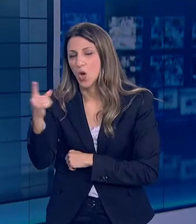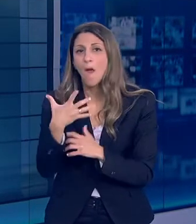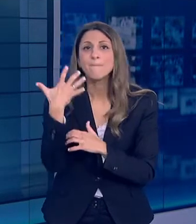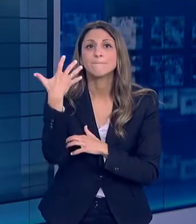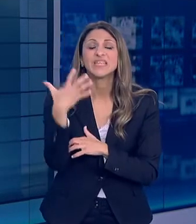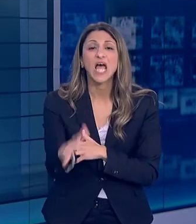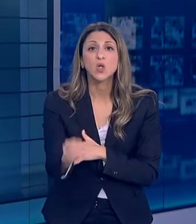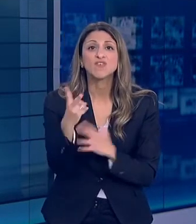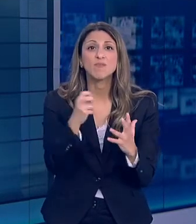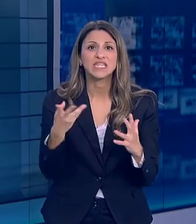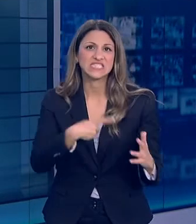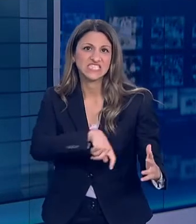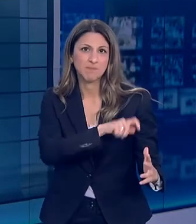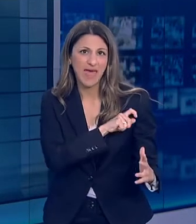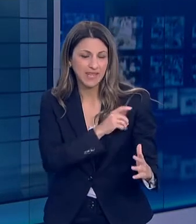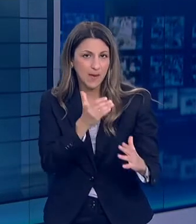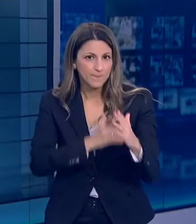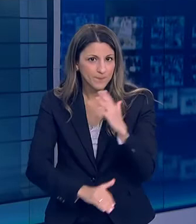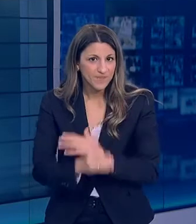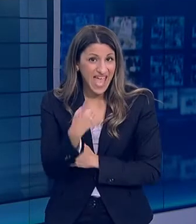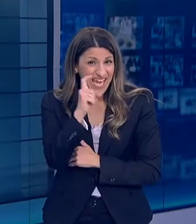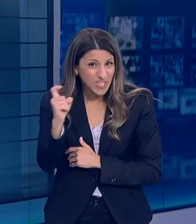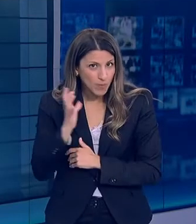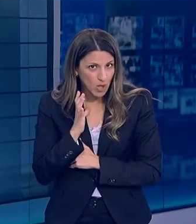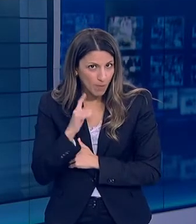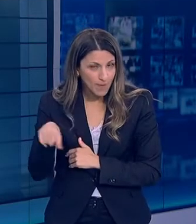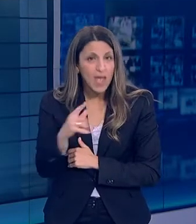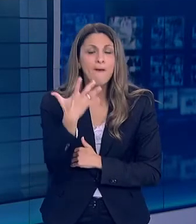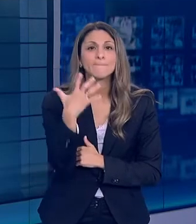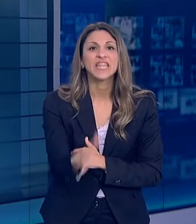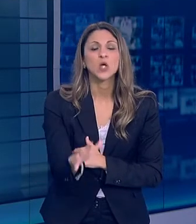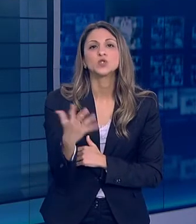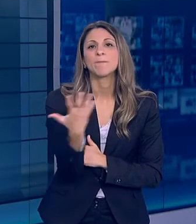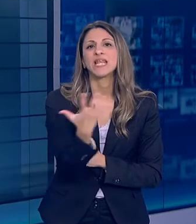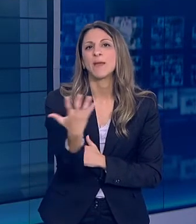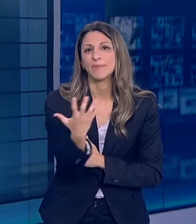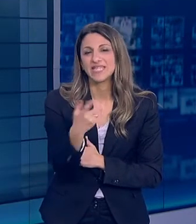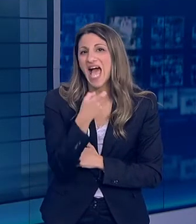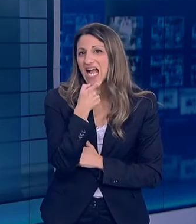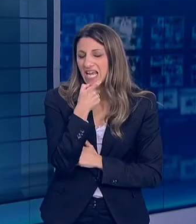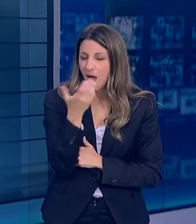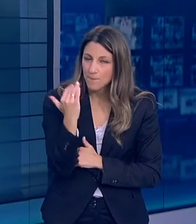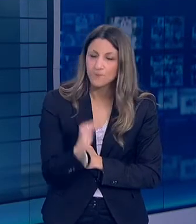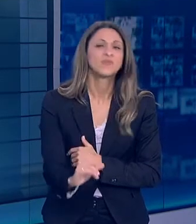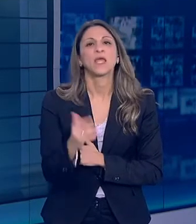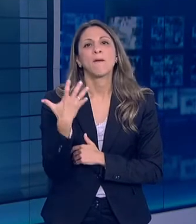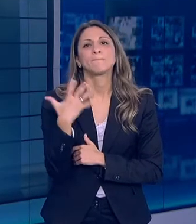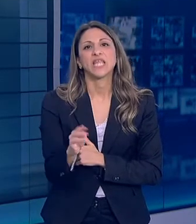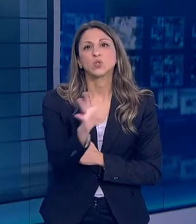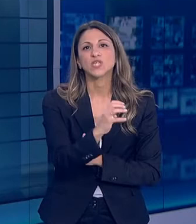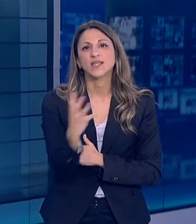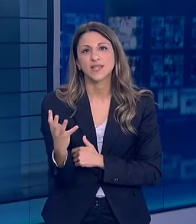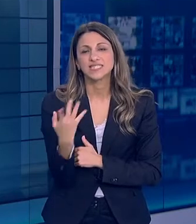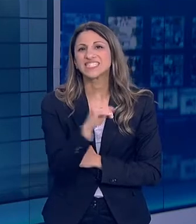574 στην Ισπανία πάντα ένα εκατομμύριο πληθυσμού 555 στο Ηνωμένο Βασίλειο και 544